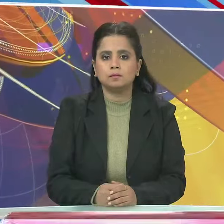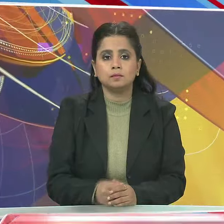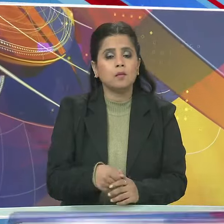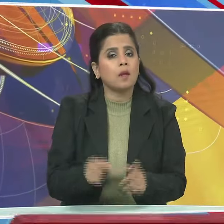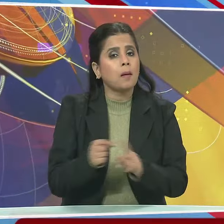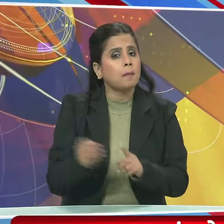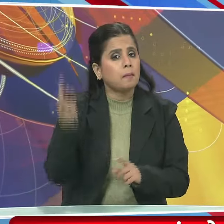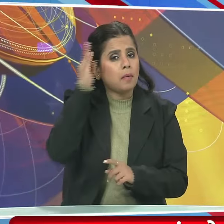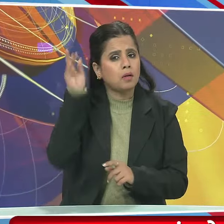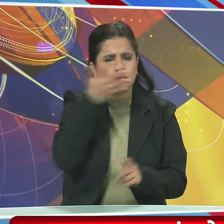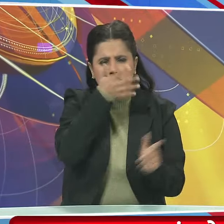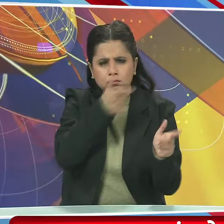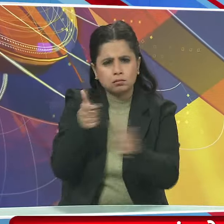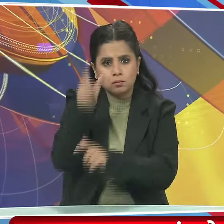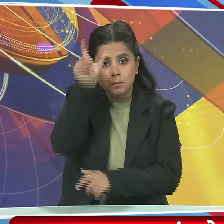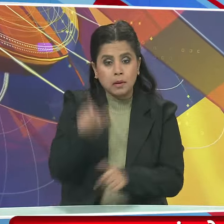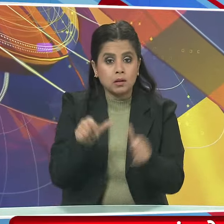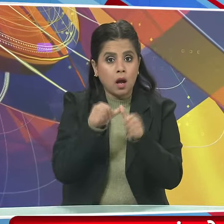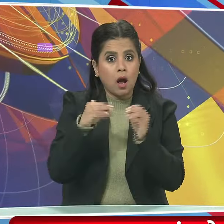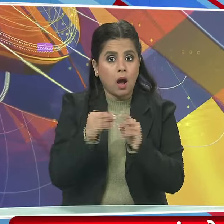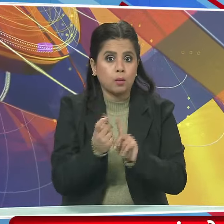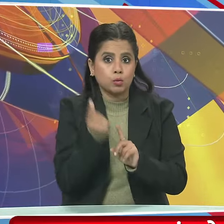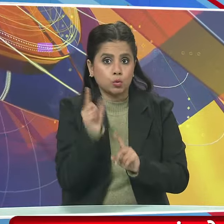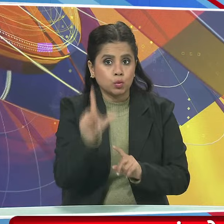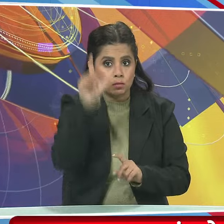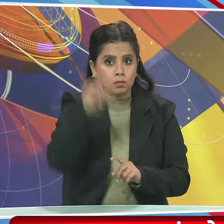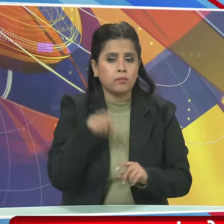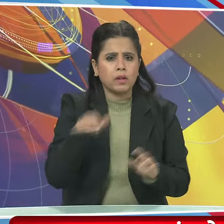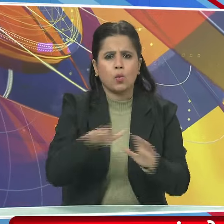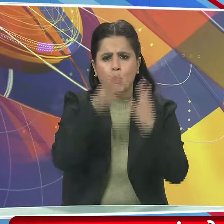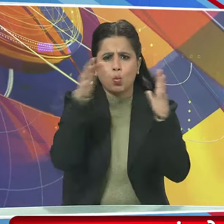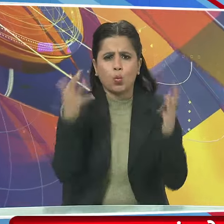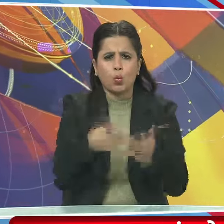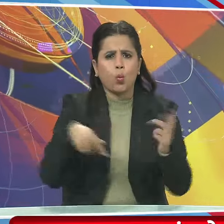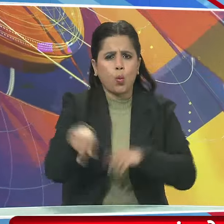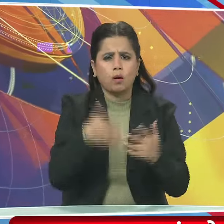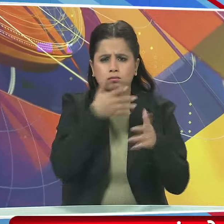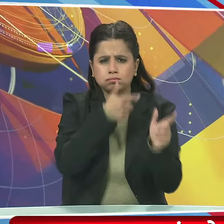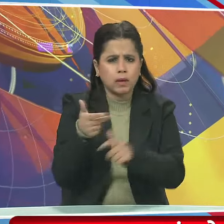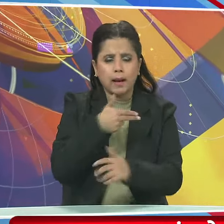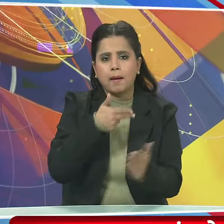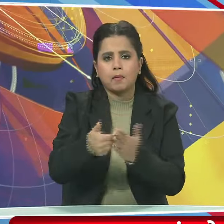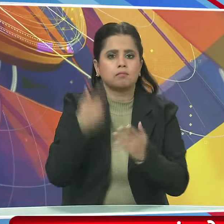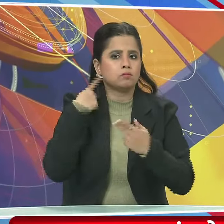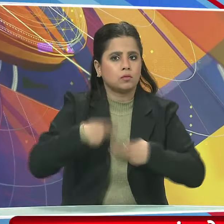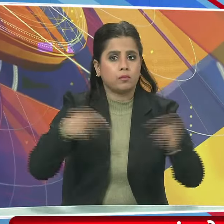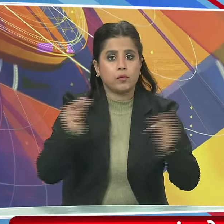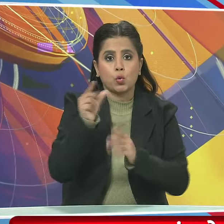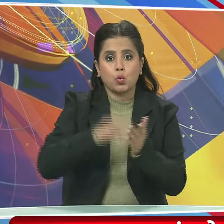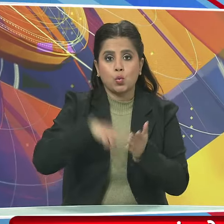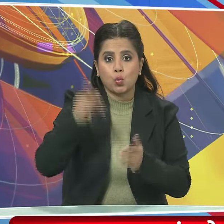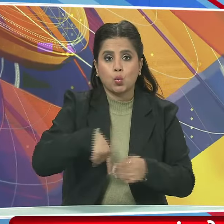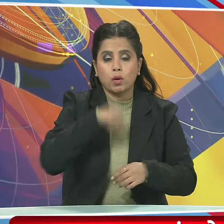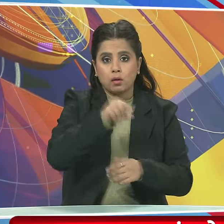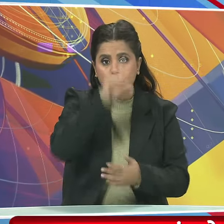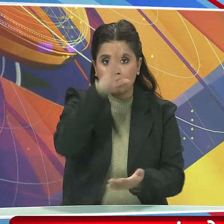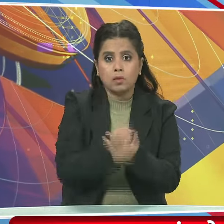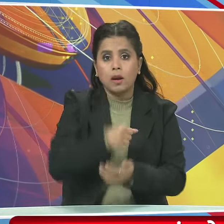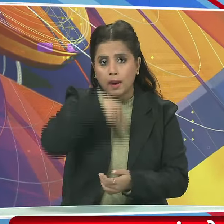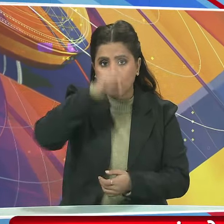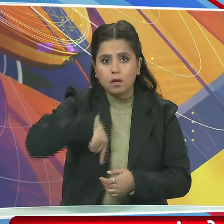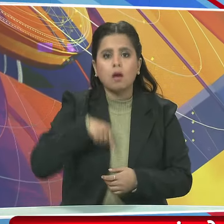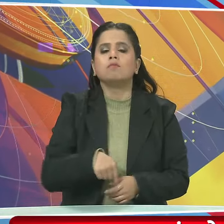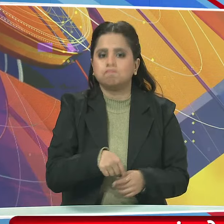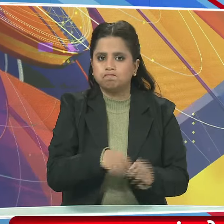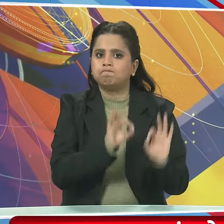पाकिस्तान के आतंकवाद अब्दुल रह्मान मक्की को वैश्विक आतंकवादी घोशित करने के सयुक्त राष्ट के फैसले का भारत ने